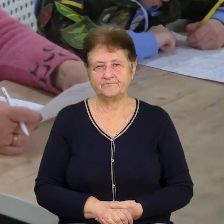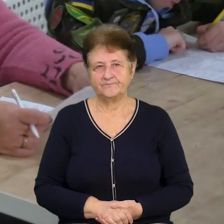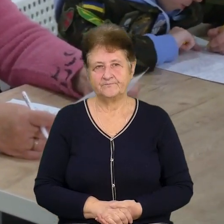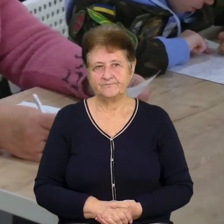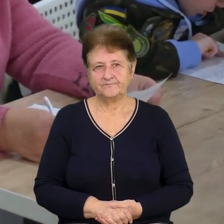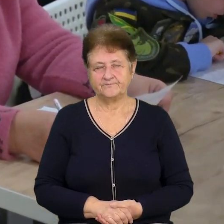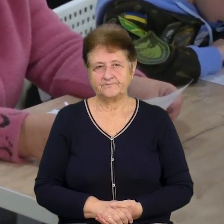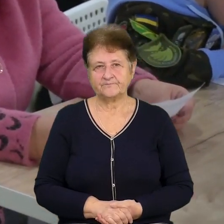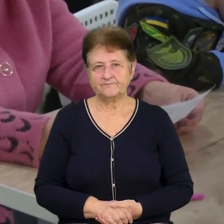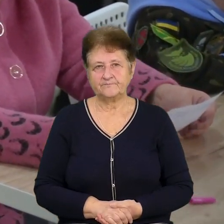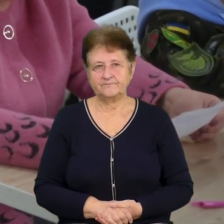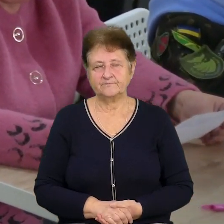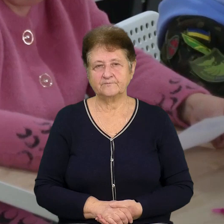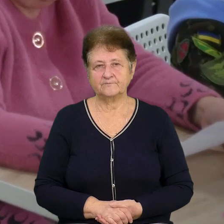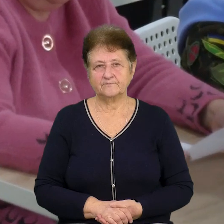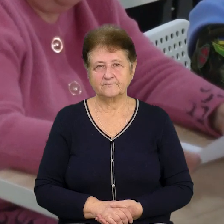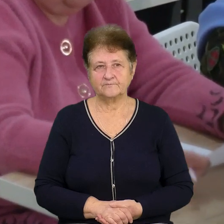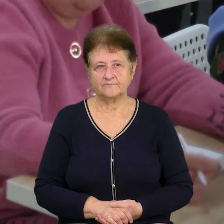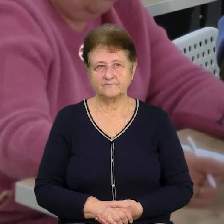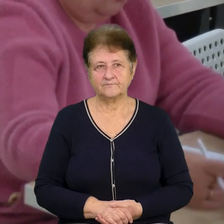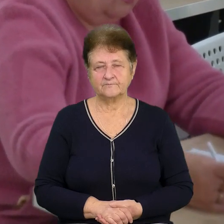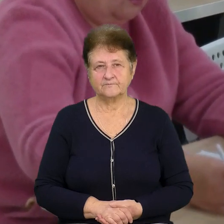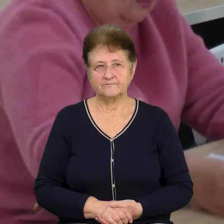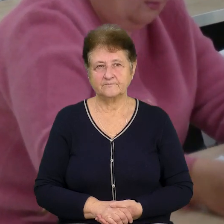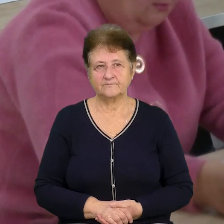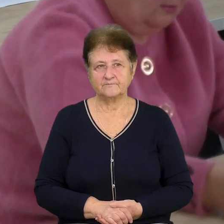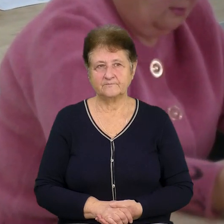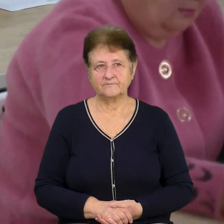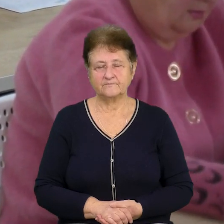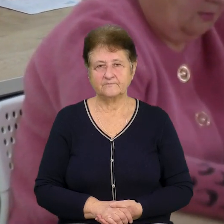Поліщук, Роман Закревський. Суспільне новини. Чернігів.